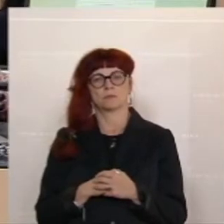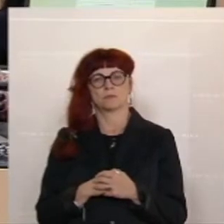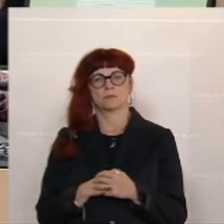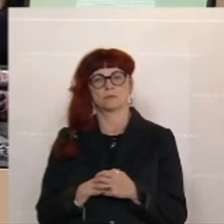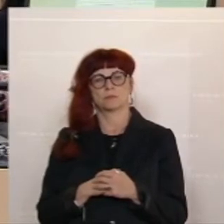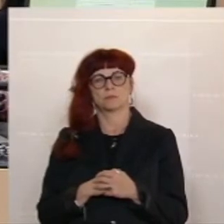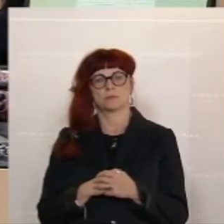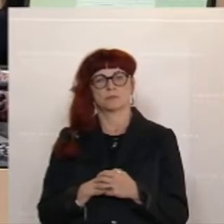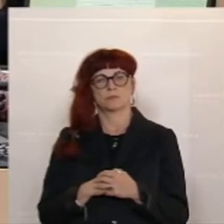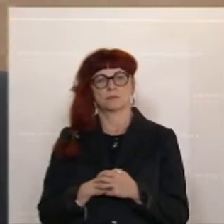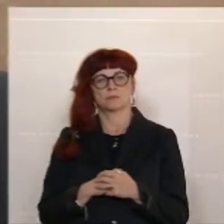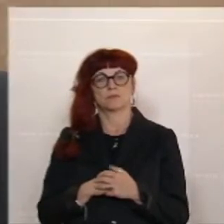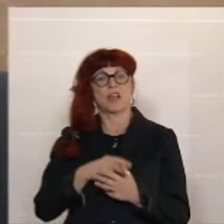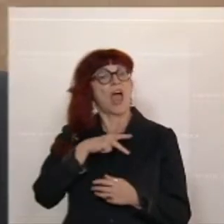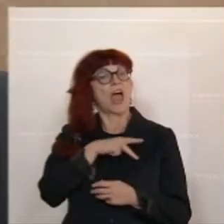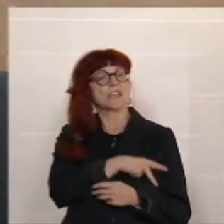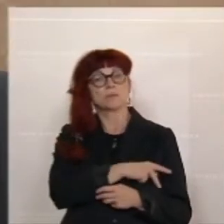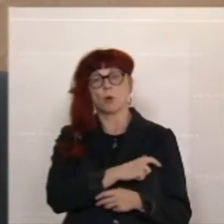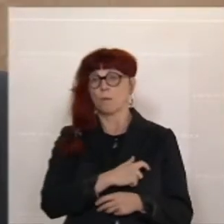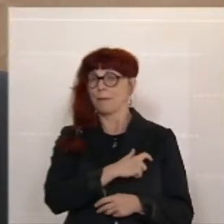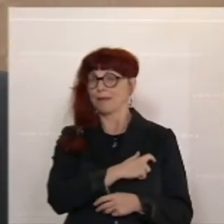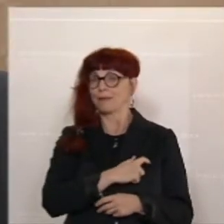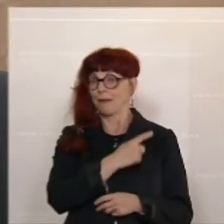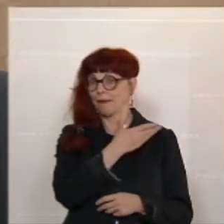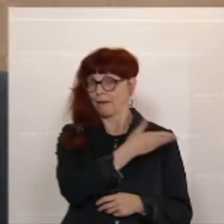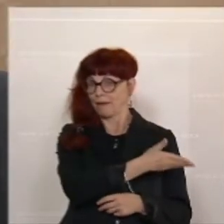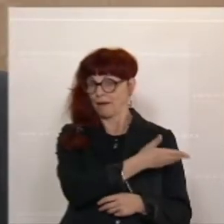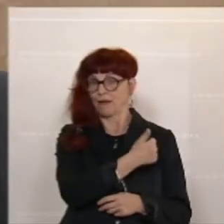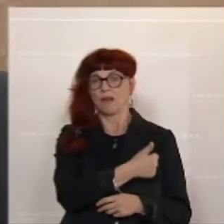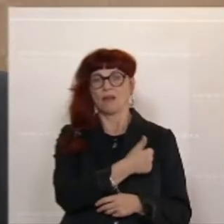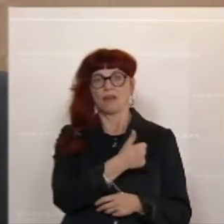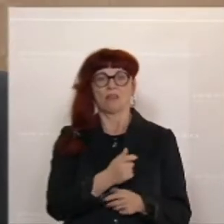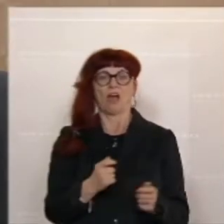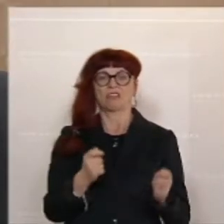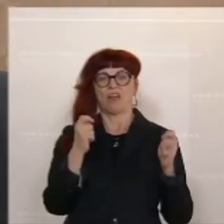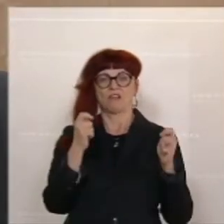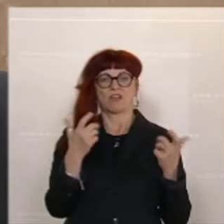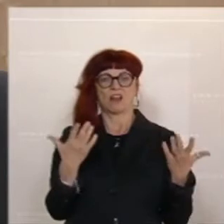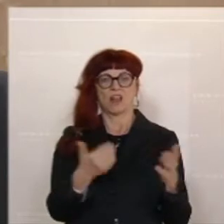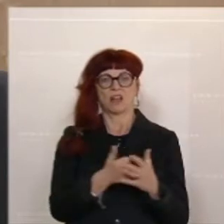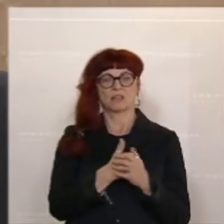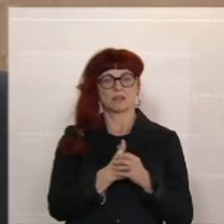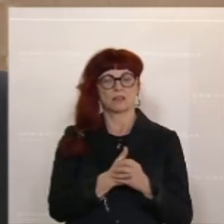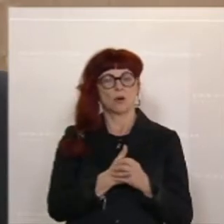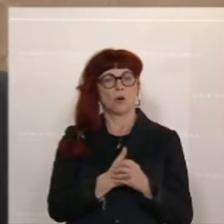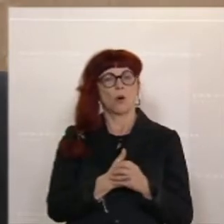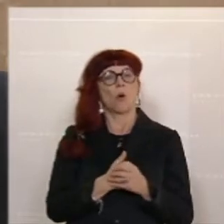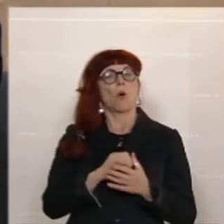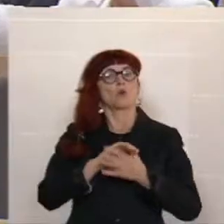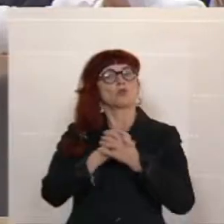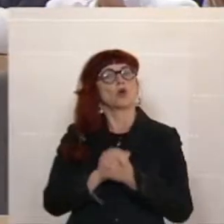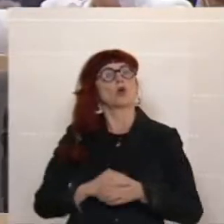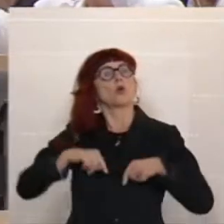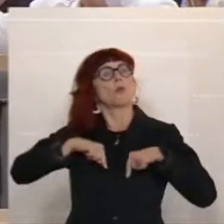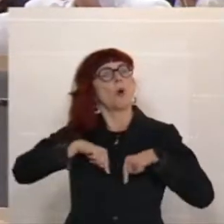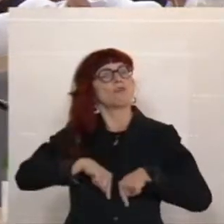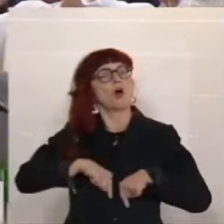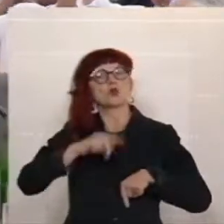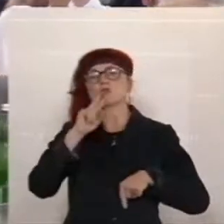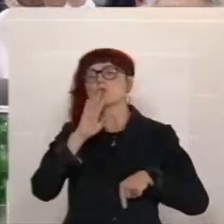Während die SPÖ-Fraktion jetzt hier im Parlament taferl hält und die Klubobfrau von fiktiven Lösungen spricht,